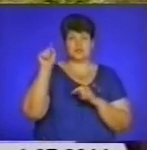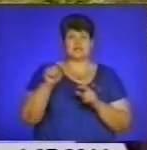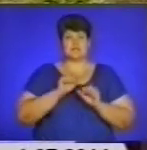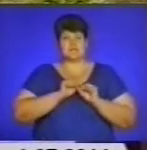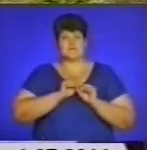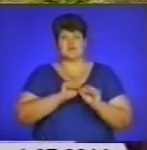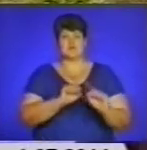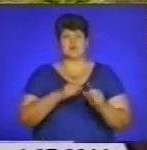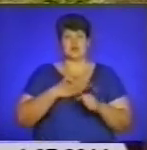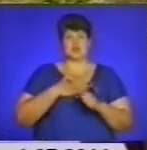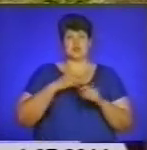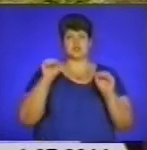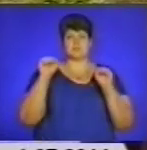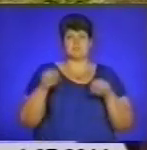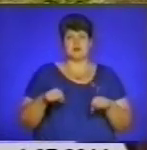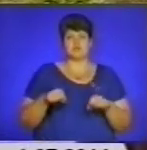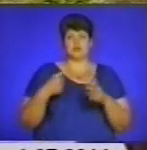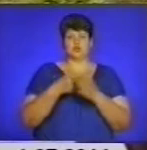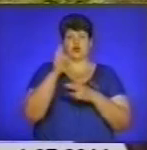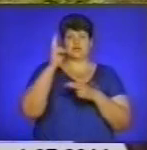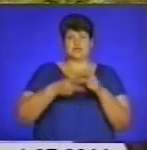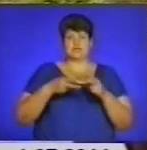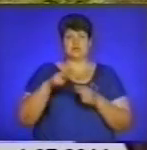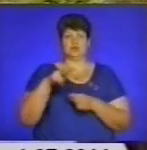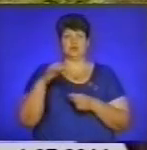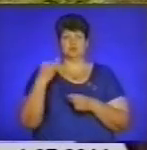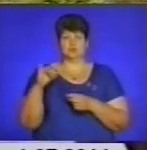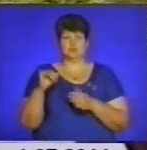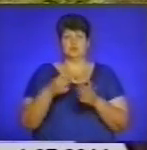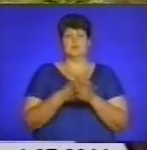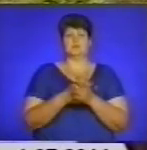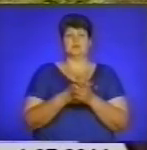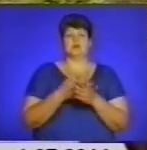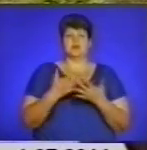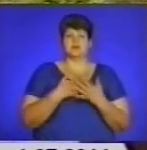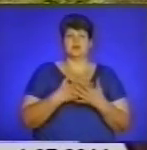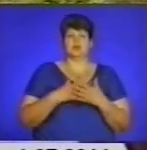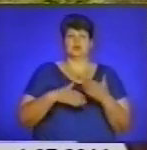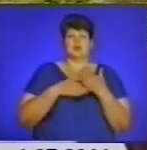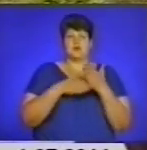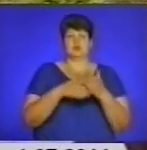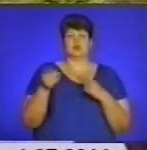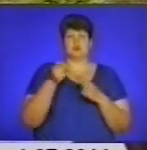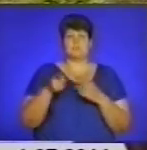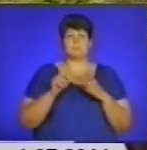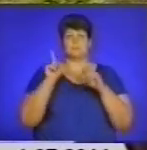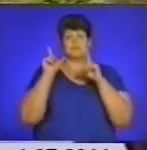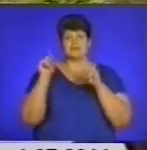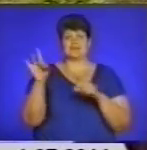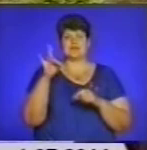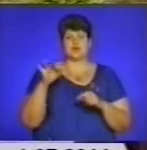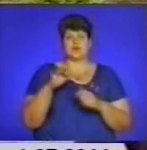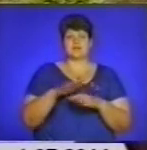наші приваги. До кінця, до лютого, активно допомагали тернополянам поїхати на Євромайдан,